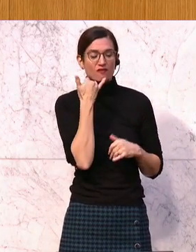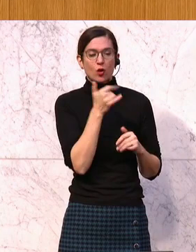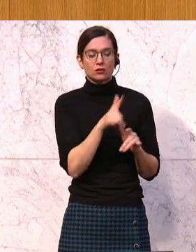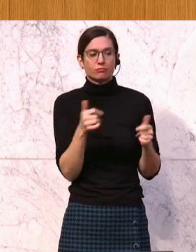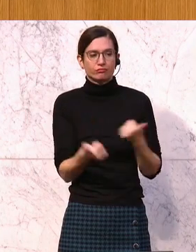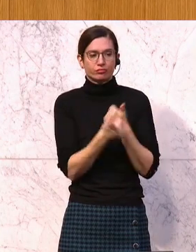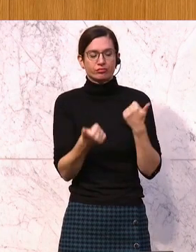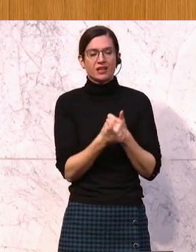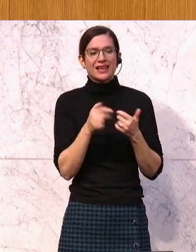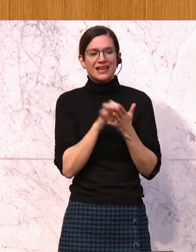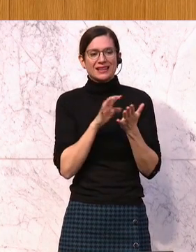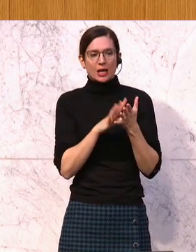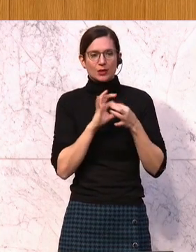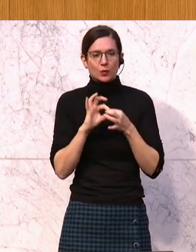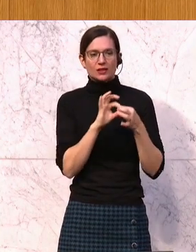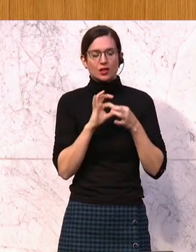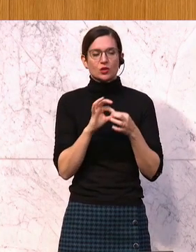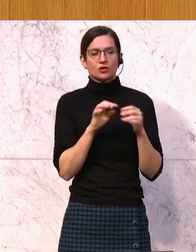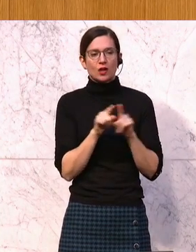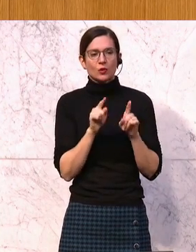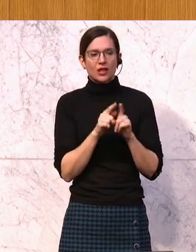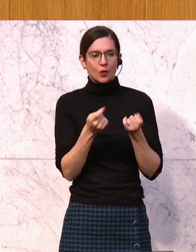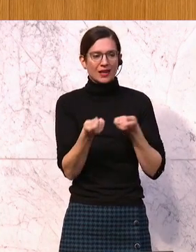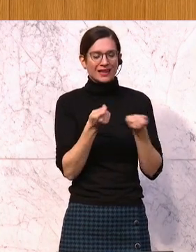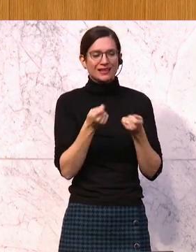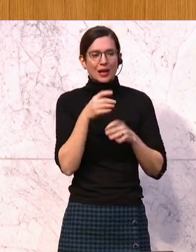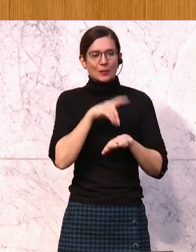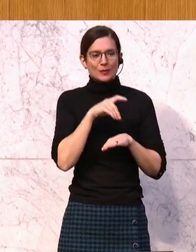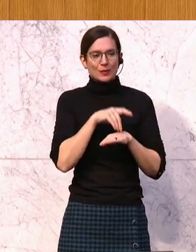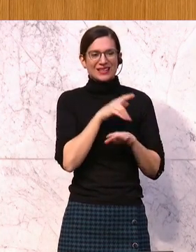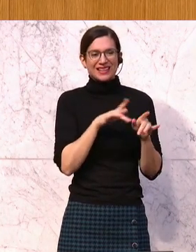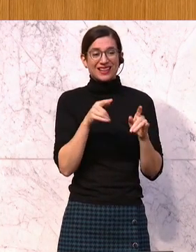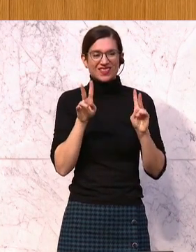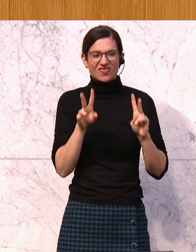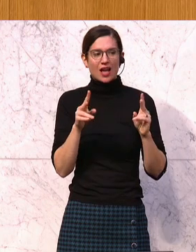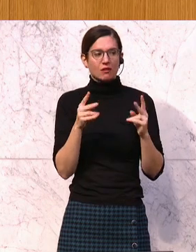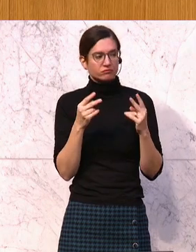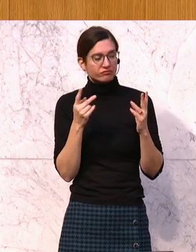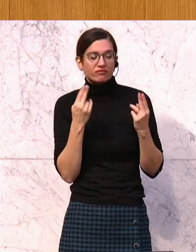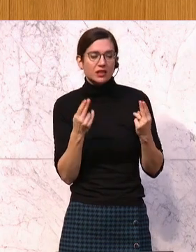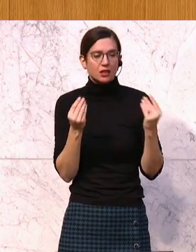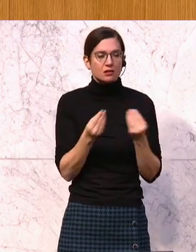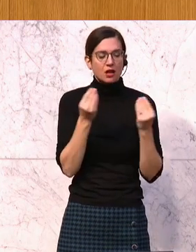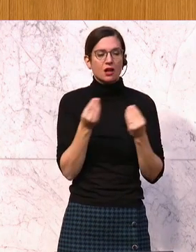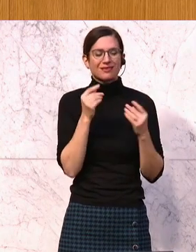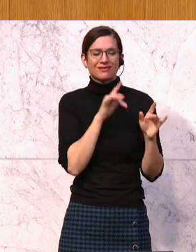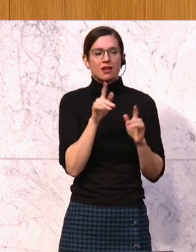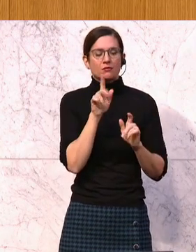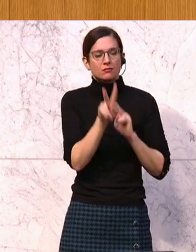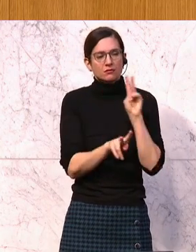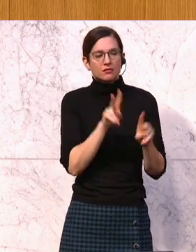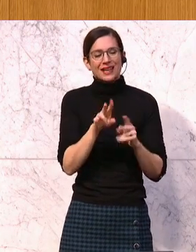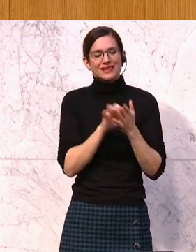Terminkoordination, damit eine Lenkung der Patientinnen und Patienten zum wirklichen Best Point of Care. Und das wird auch die